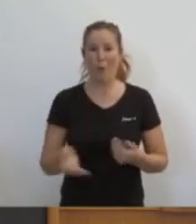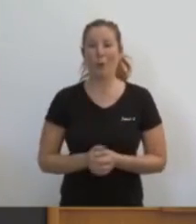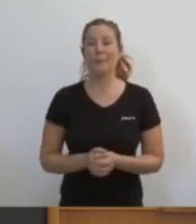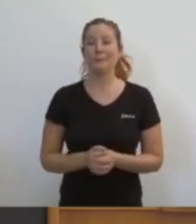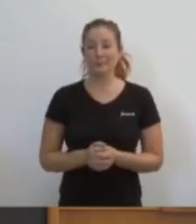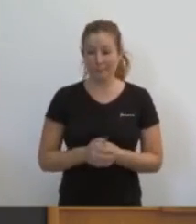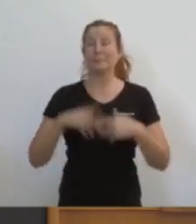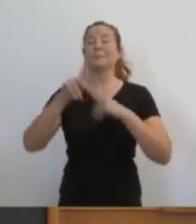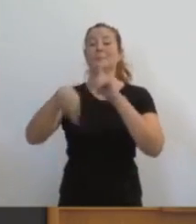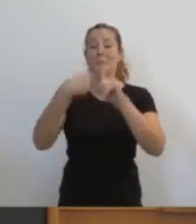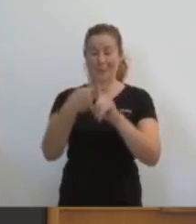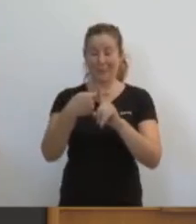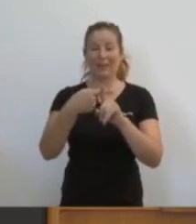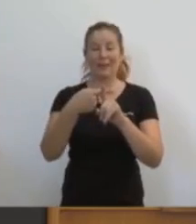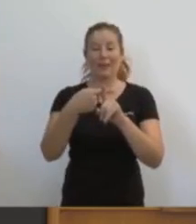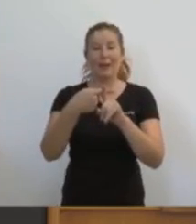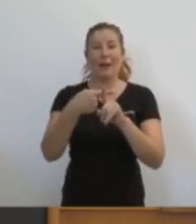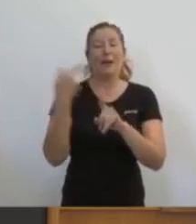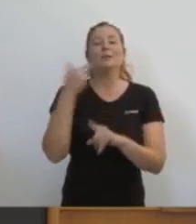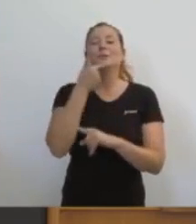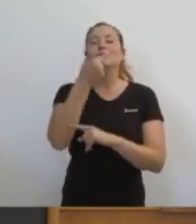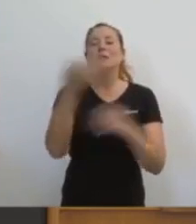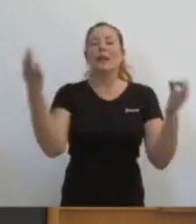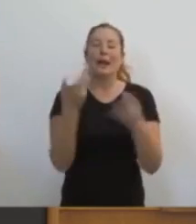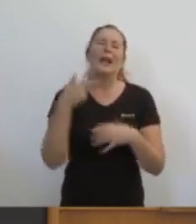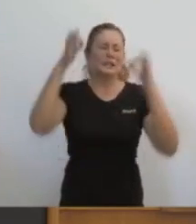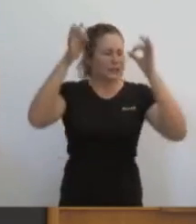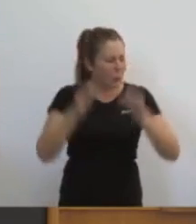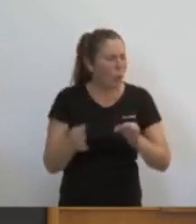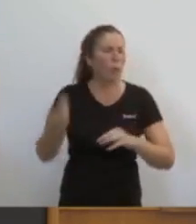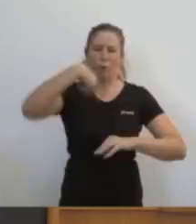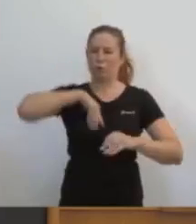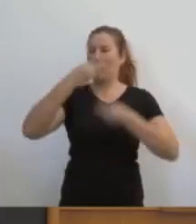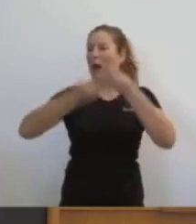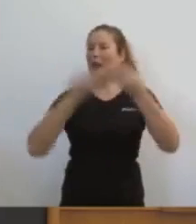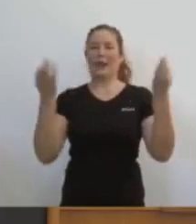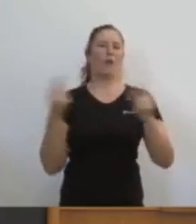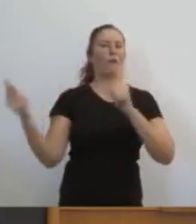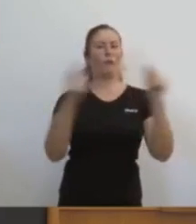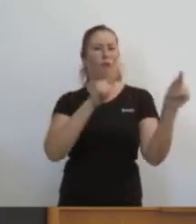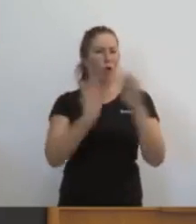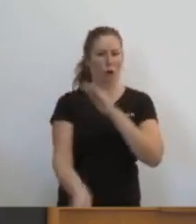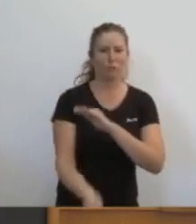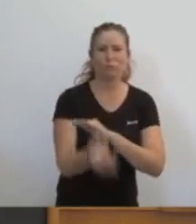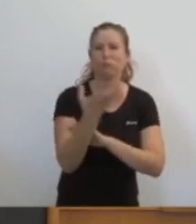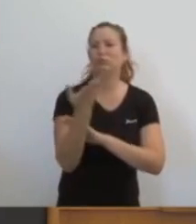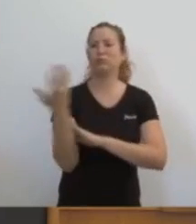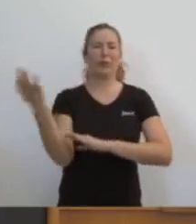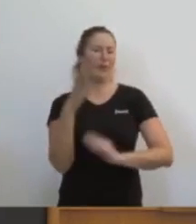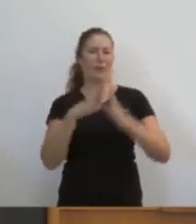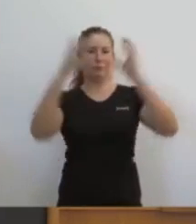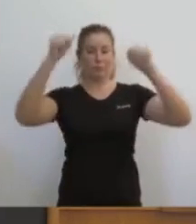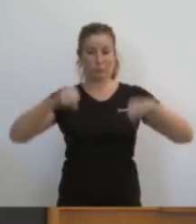així, senyor Castillo i senyor César Sánchez, que crearíem un foro de debat i consensu perquè podamos, amb aquest to que utilitzen vostès,